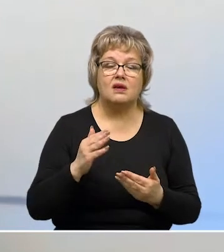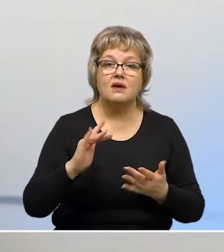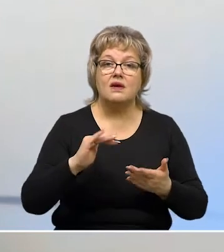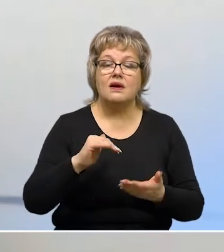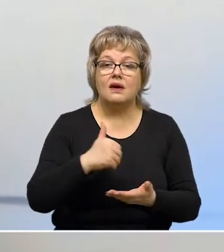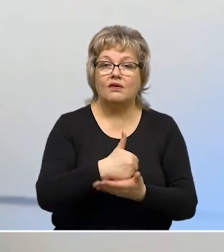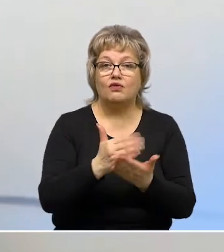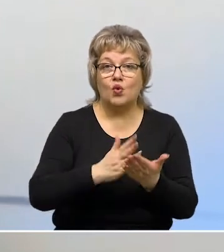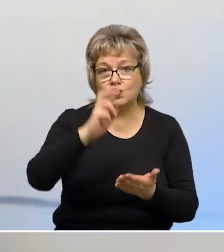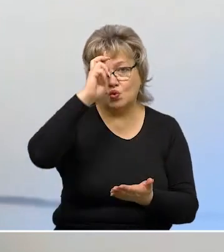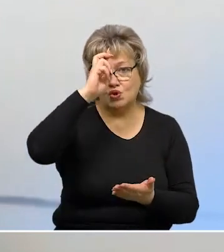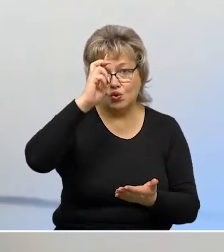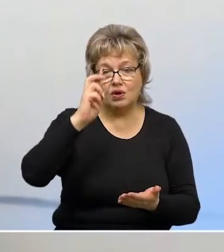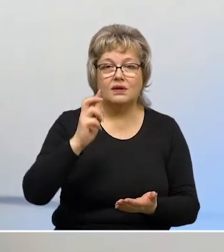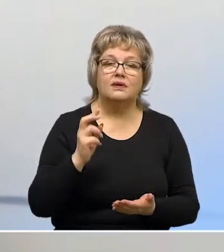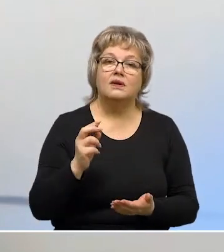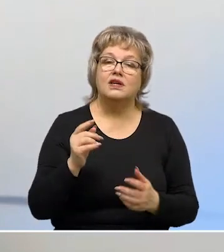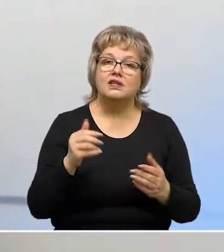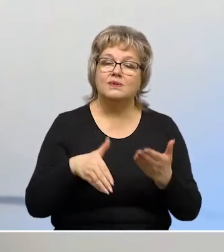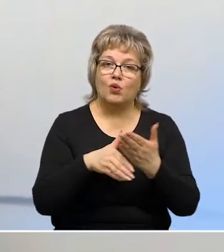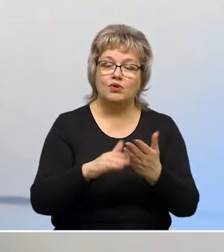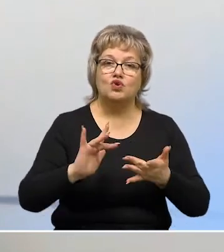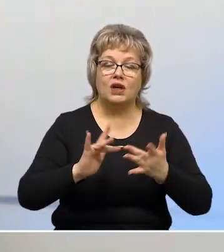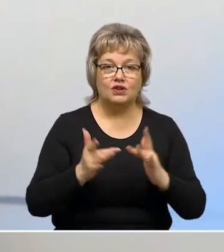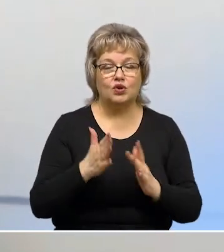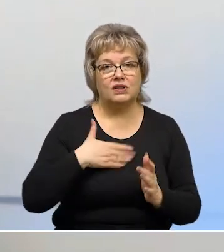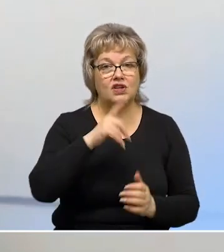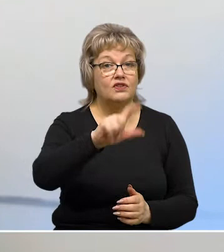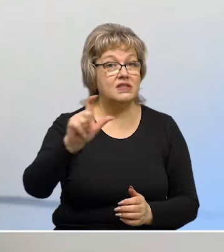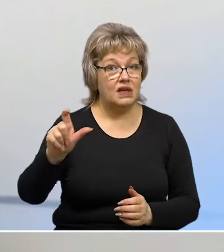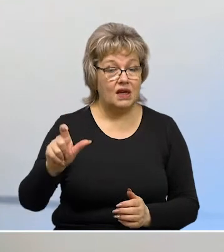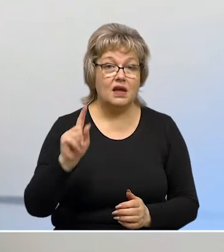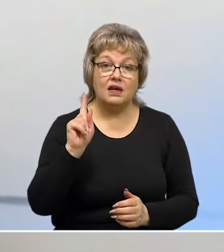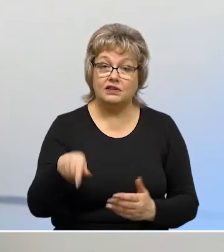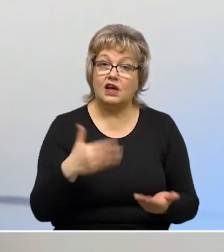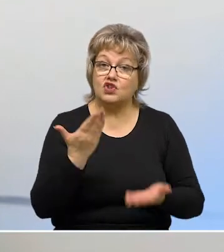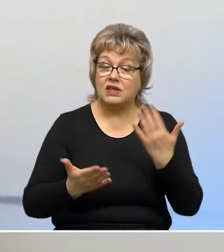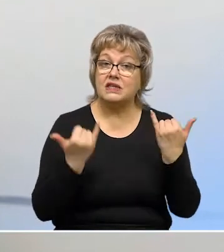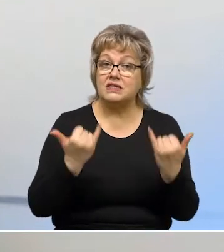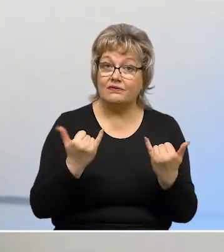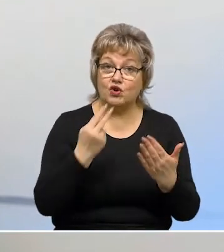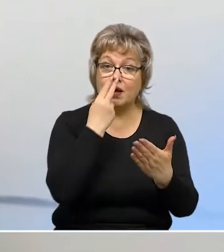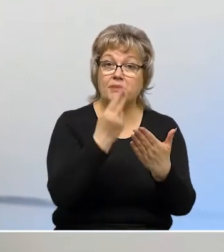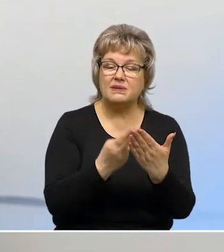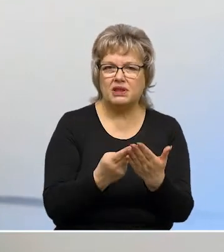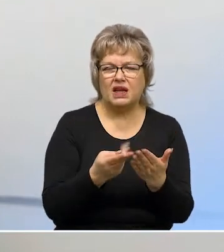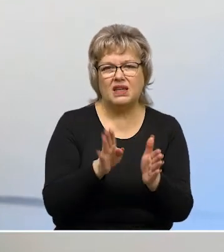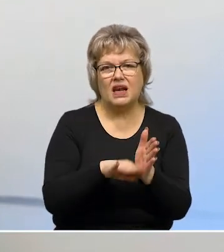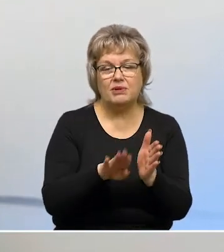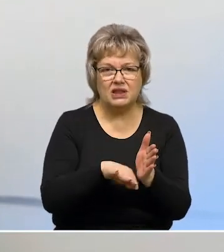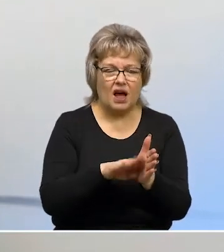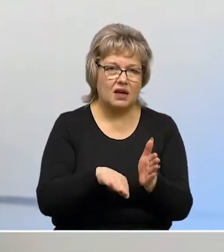к порталу. государственных услуг с помощью электронных сервисов нашего населения. Даже если сегодня посмотреть